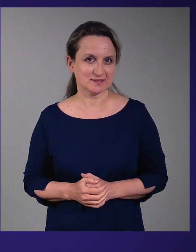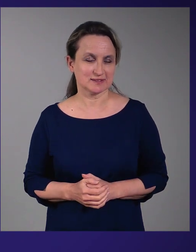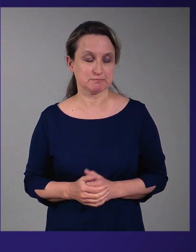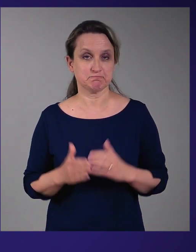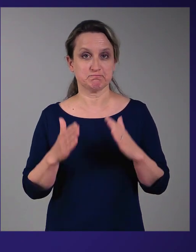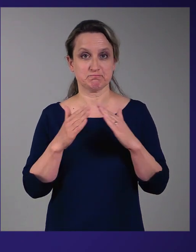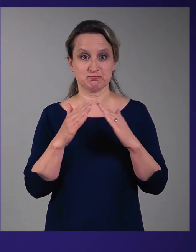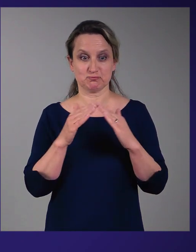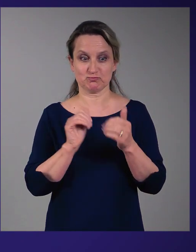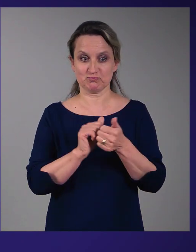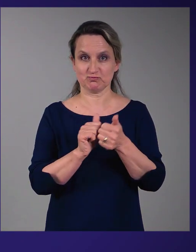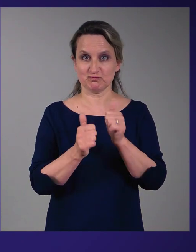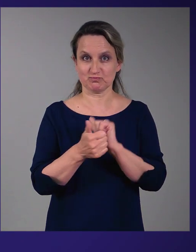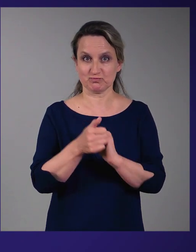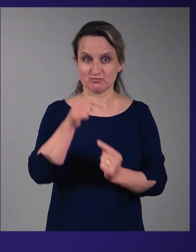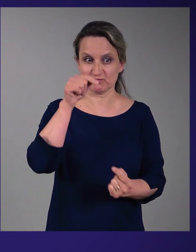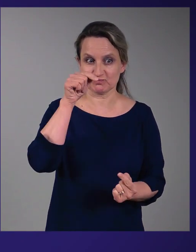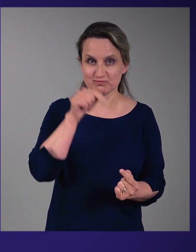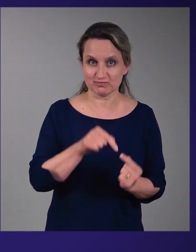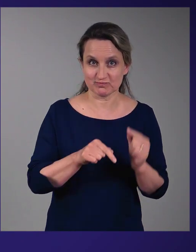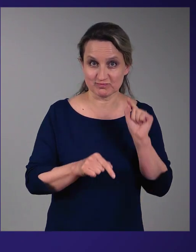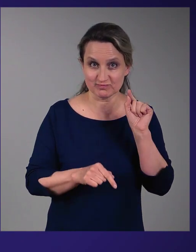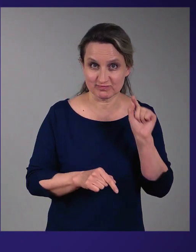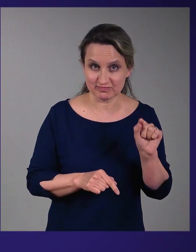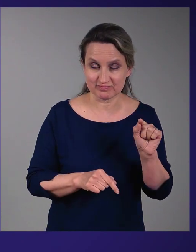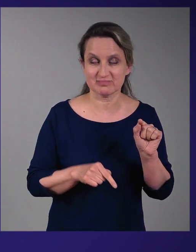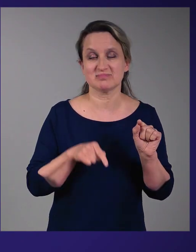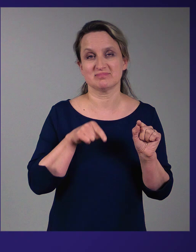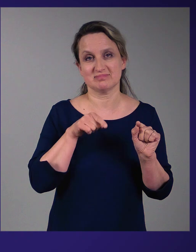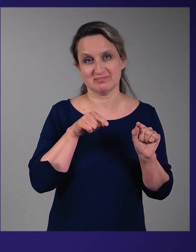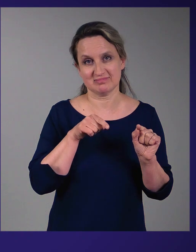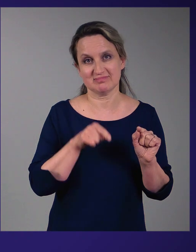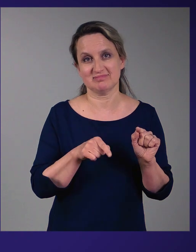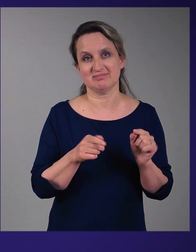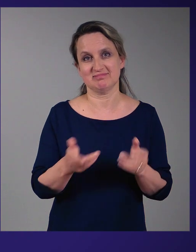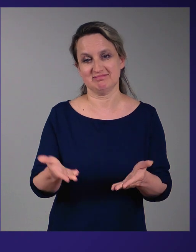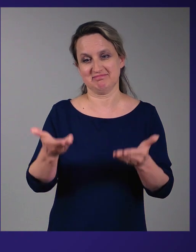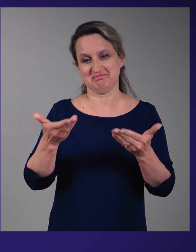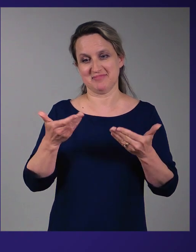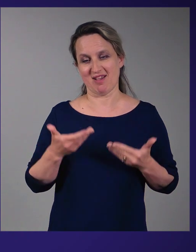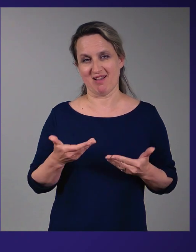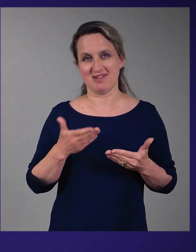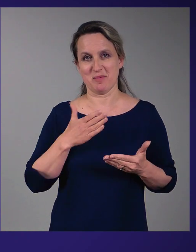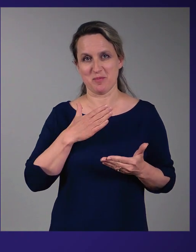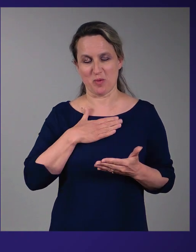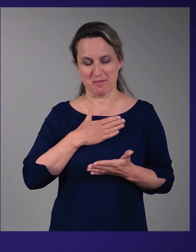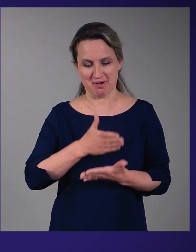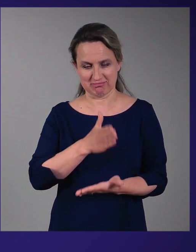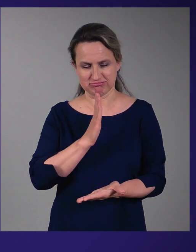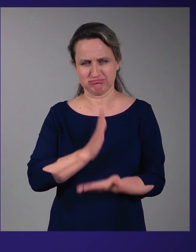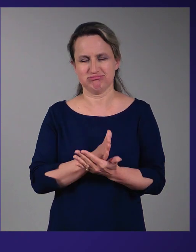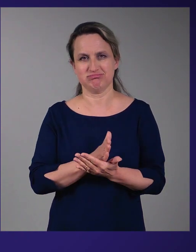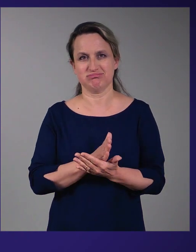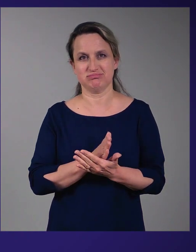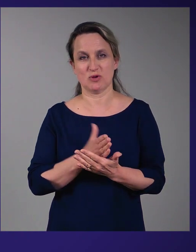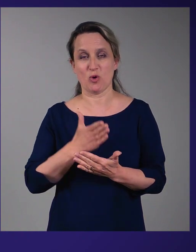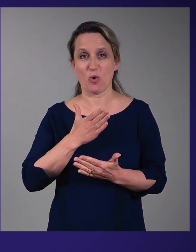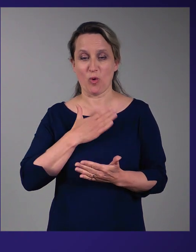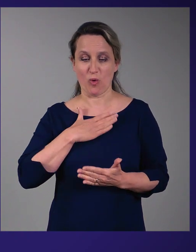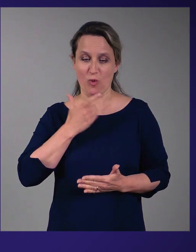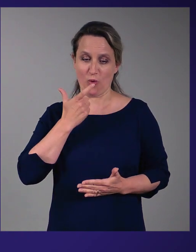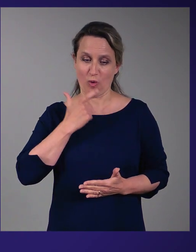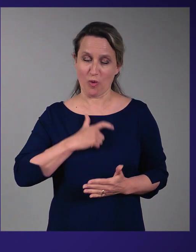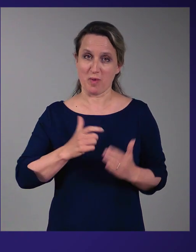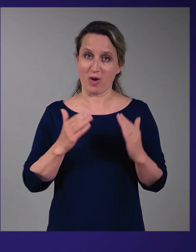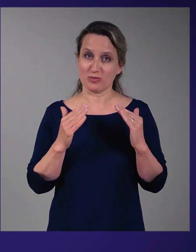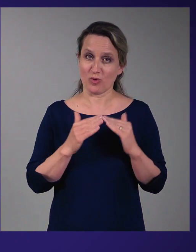kodukohandus ongi see, mis seda tegelikult tagab. Meie enda